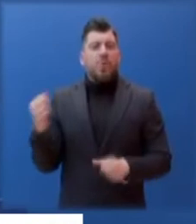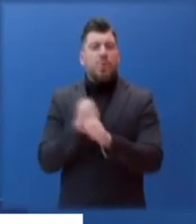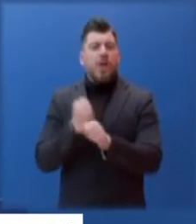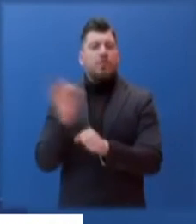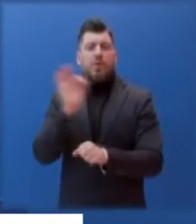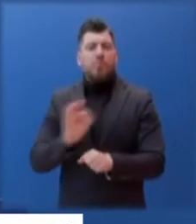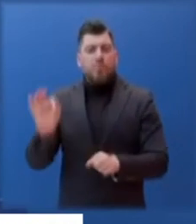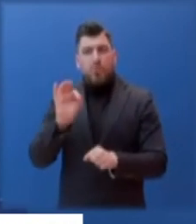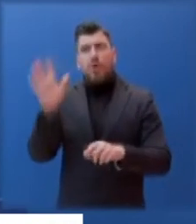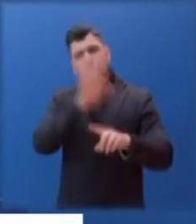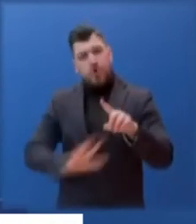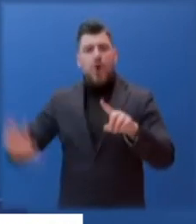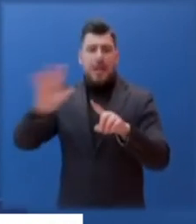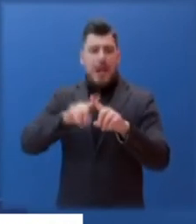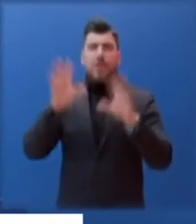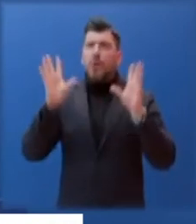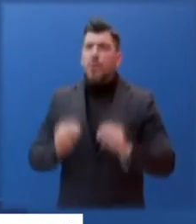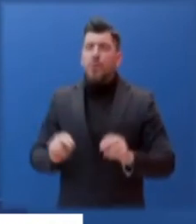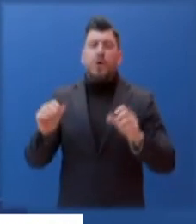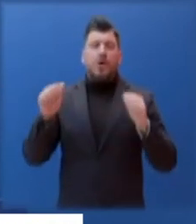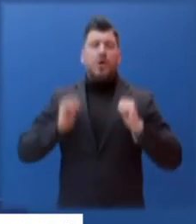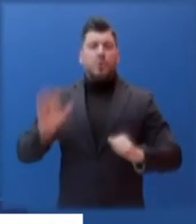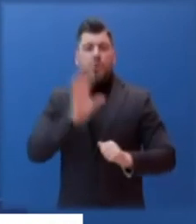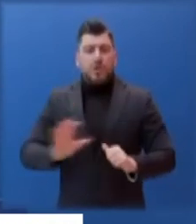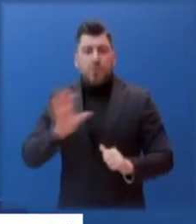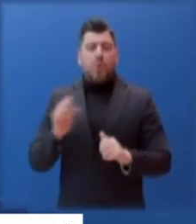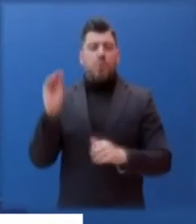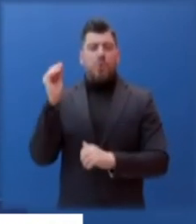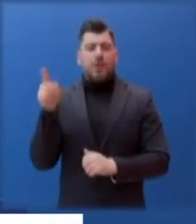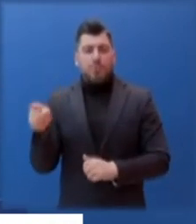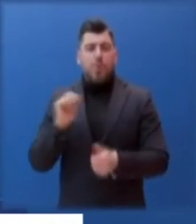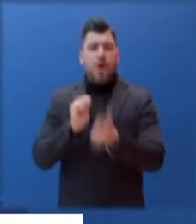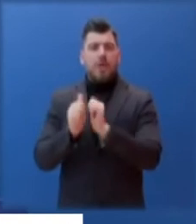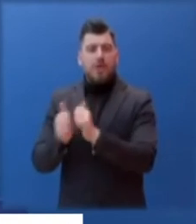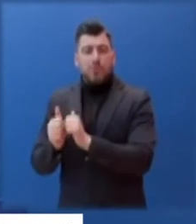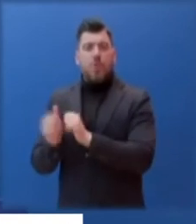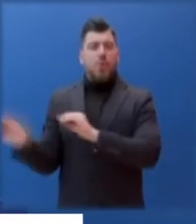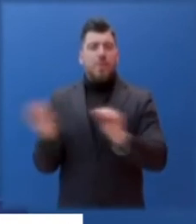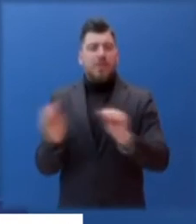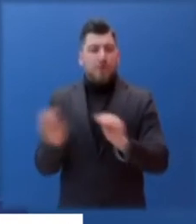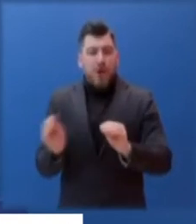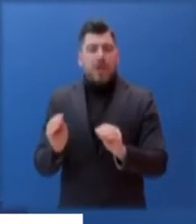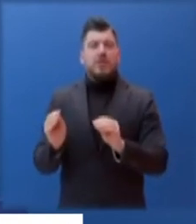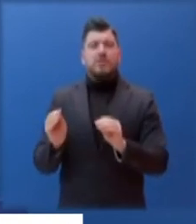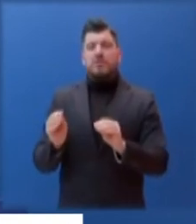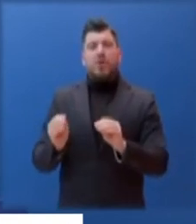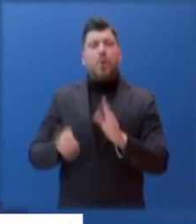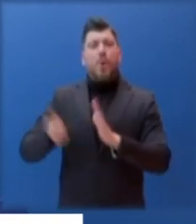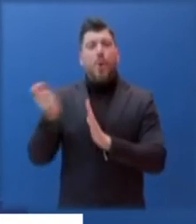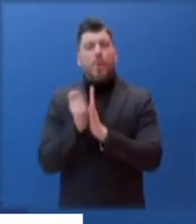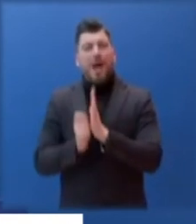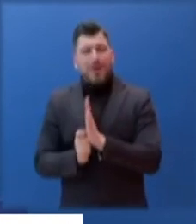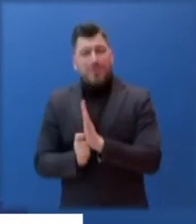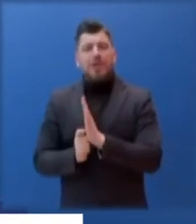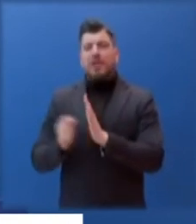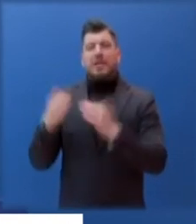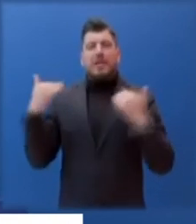της επικράτειας και αφορούν στους κλάδους του τουρισμού, του πολιτισμού, του αθλητισμού, στις μεταφορές, τα καταστήματα ΟΠΑΠ, τα γυμναστήρια,